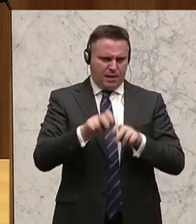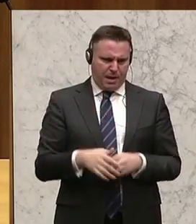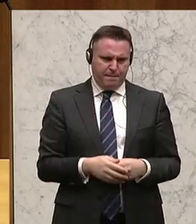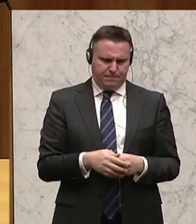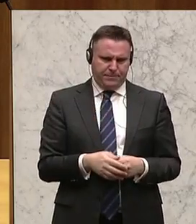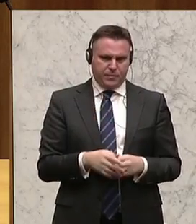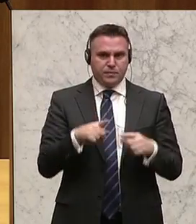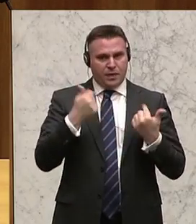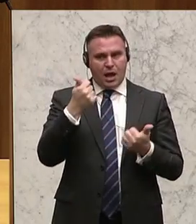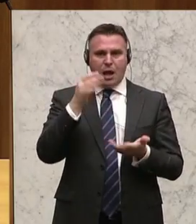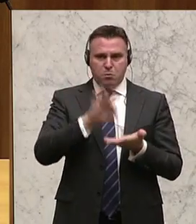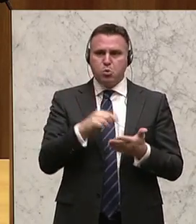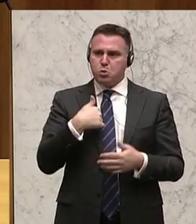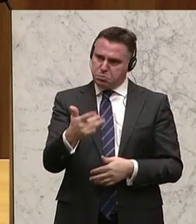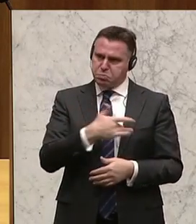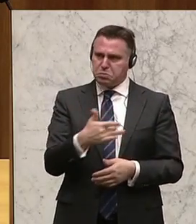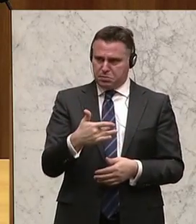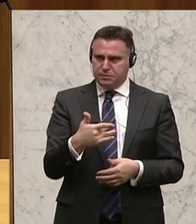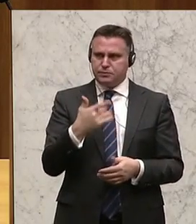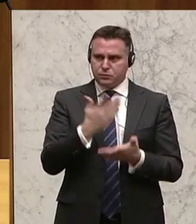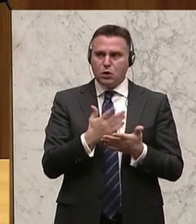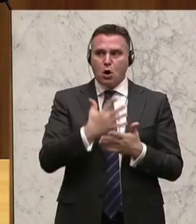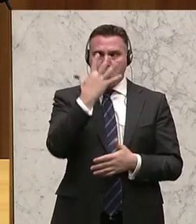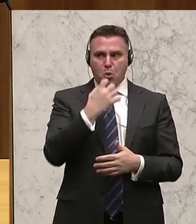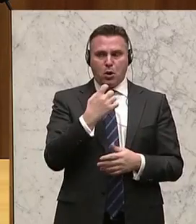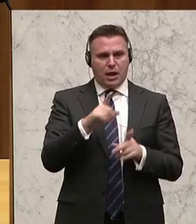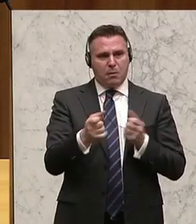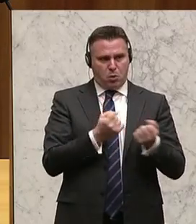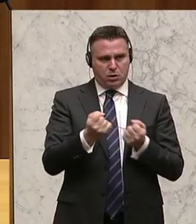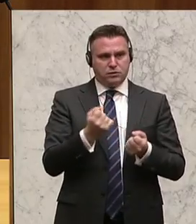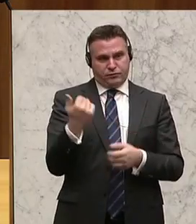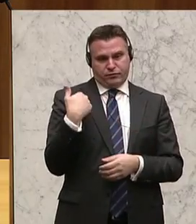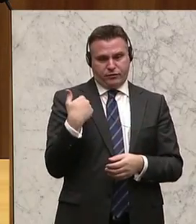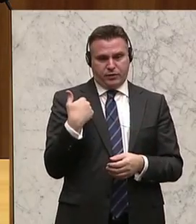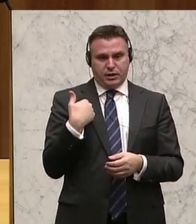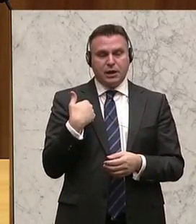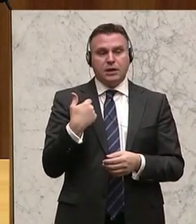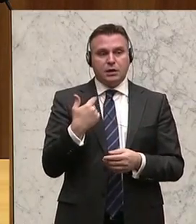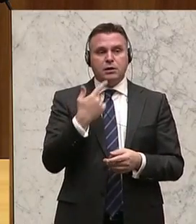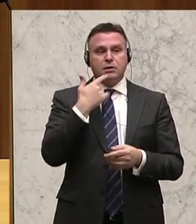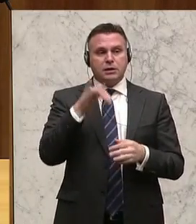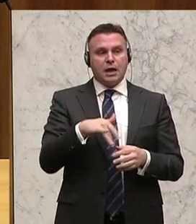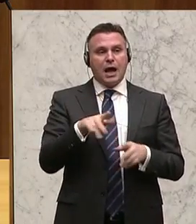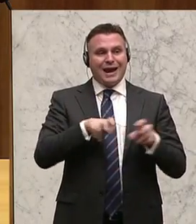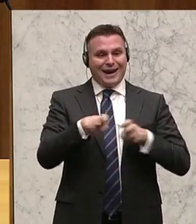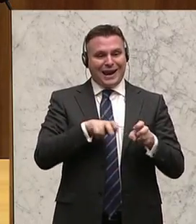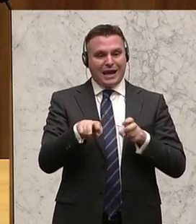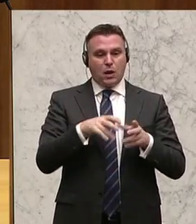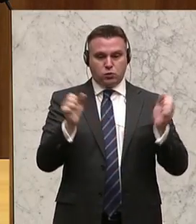uns sehr schmerzt und der, denke ich, politisch schon ernst ist, dieser Bericht, wurde zwei Tage nach dem Vorstellen des